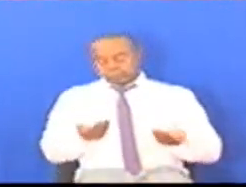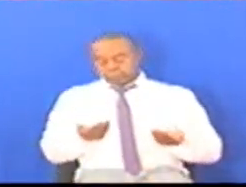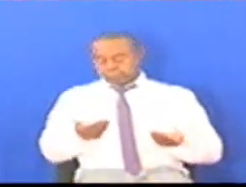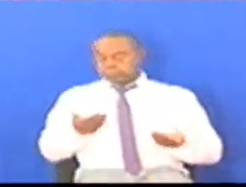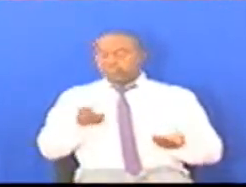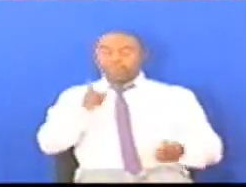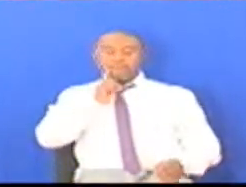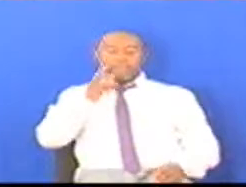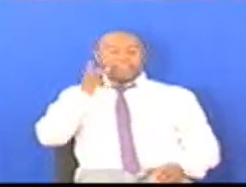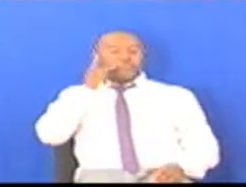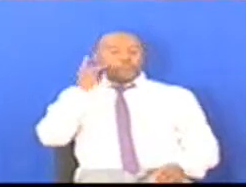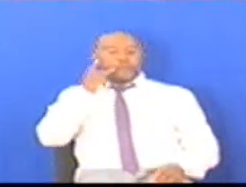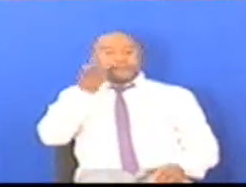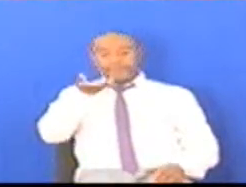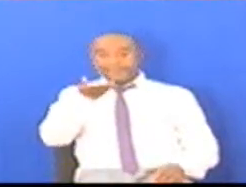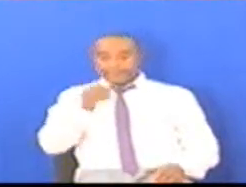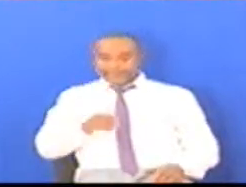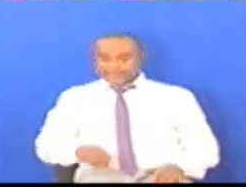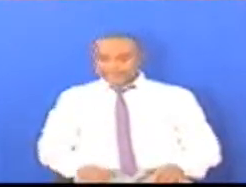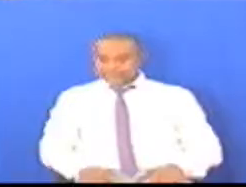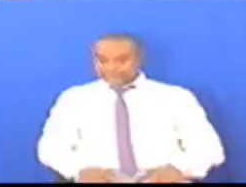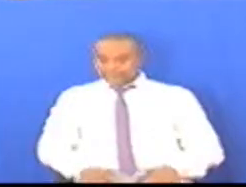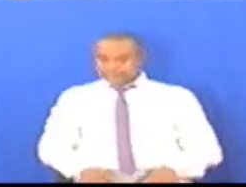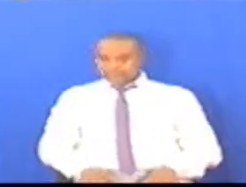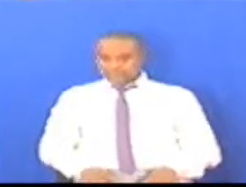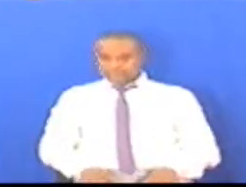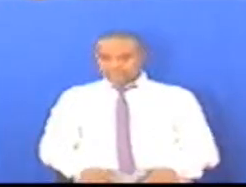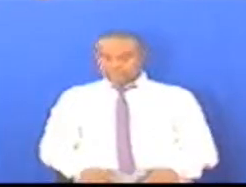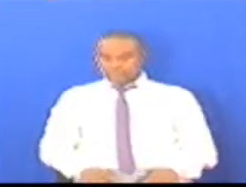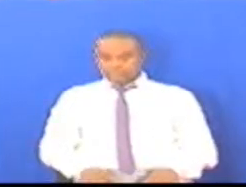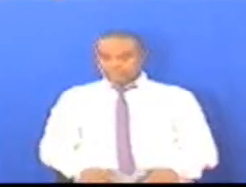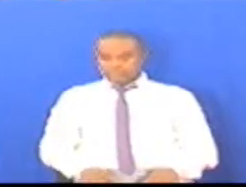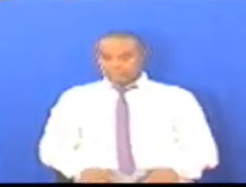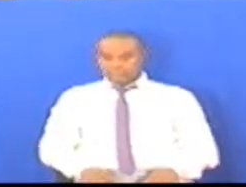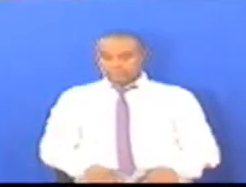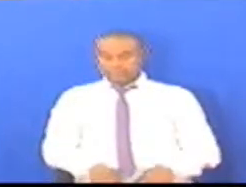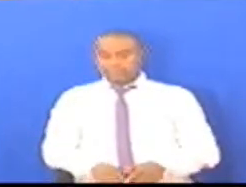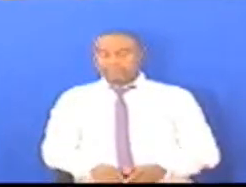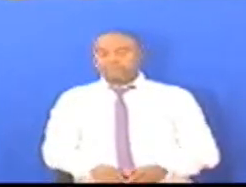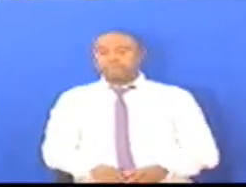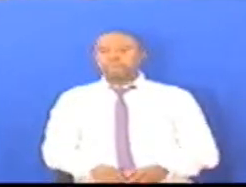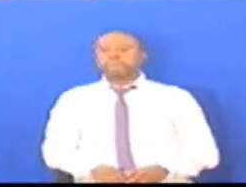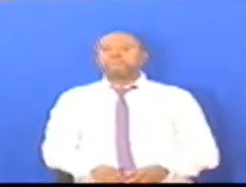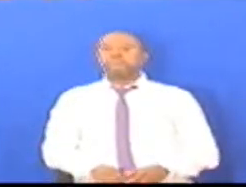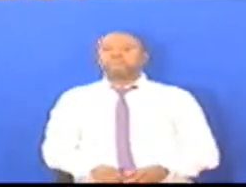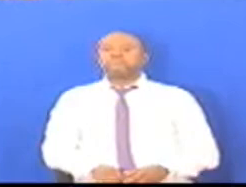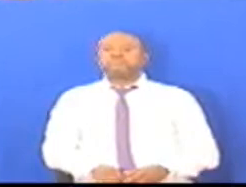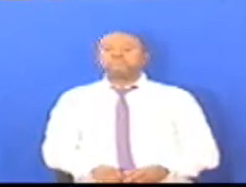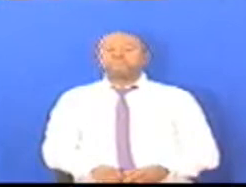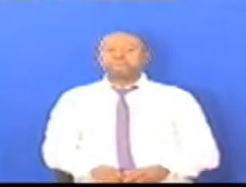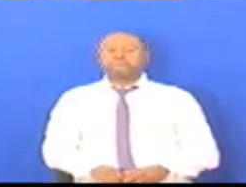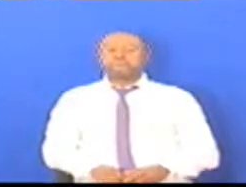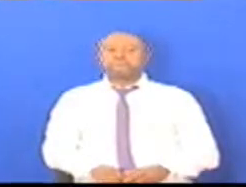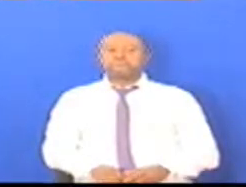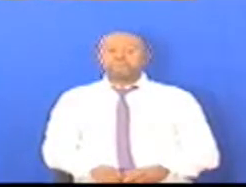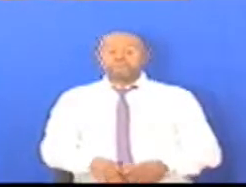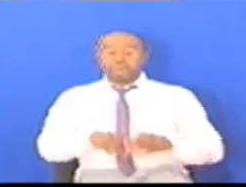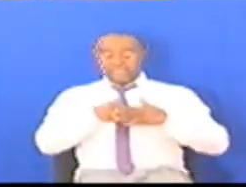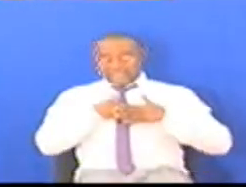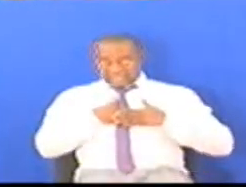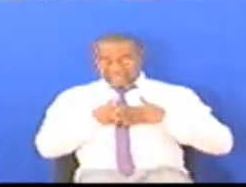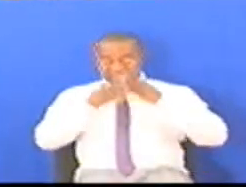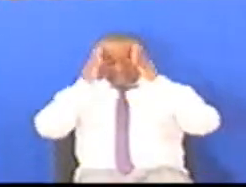atafuatiwa na mwishmiwa mbuni muhita na mwishmiwa James Miria Asante sana mwishmiwa speaker